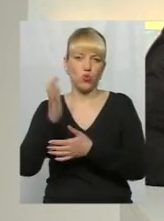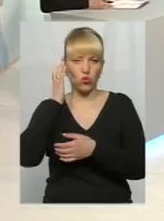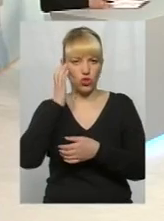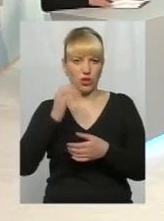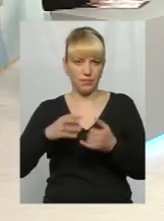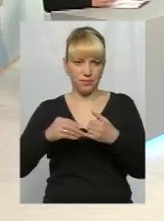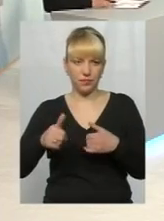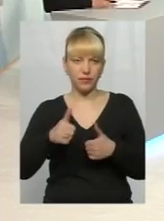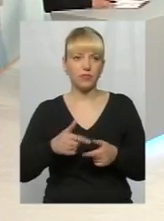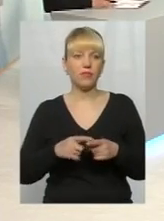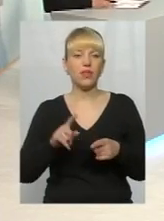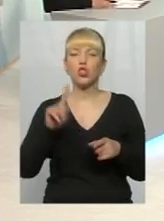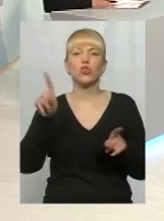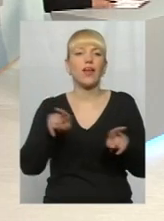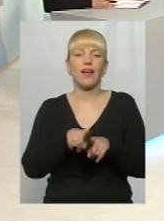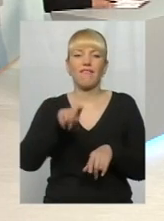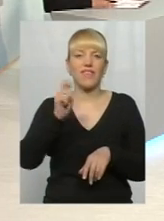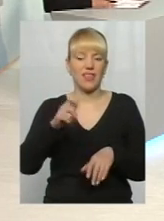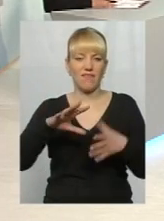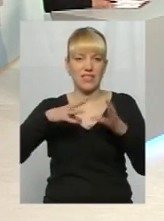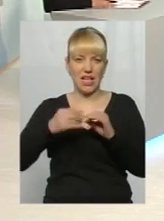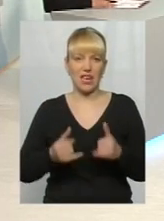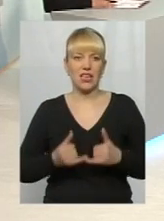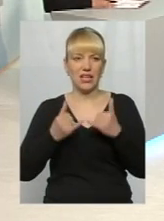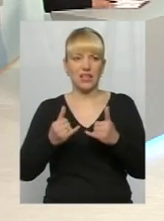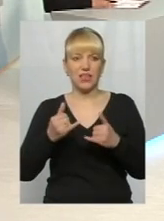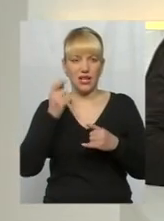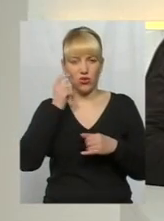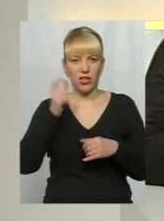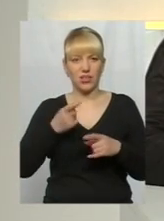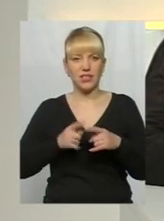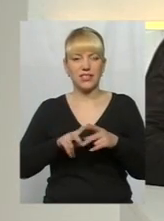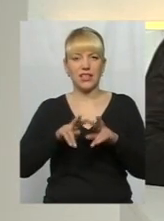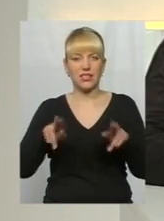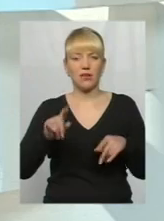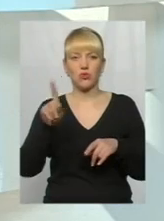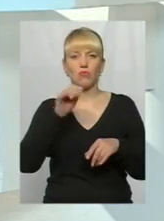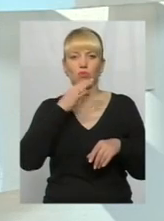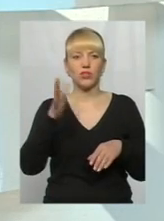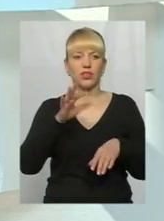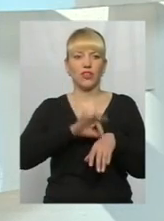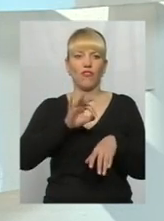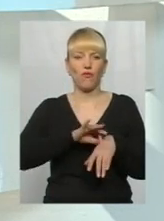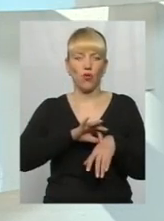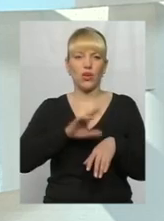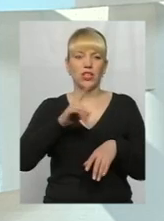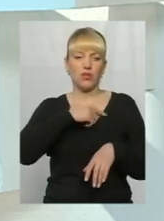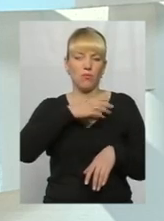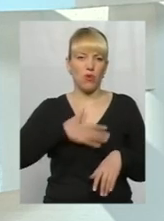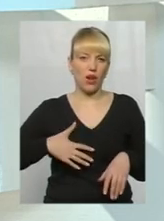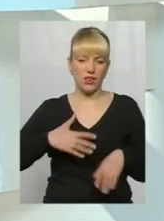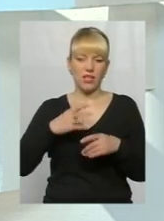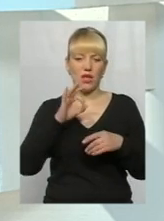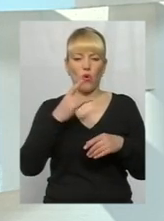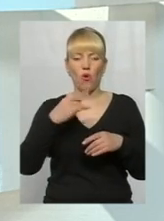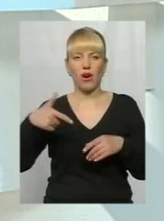Дякую, Павло. Ну, таке війна взагалі для країни? Десять секунд. Це те саме, що будь-який хворий чи поранений орган для